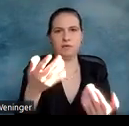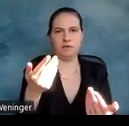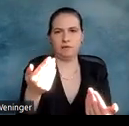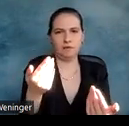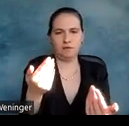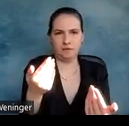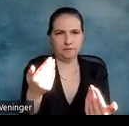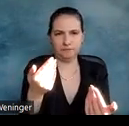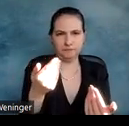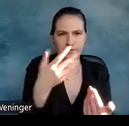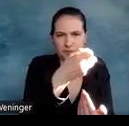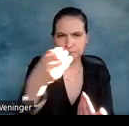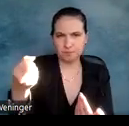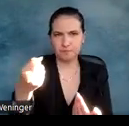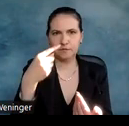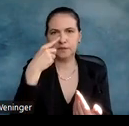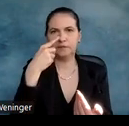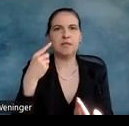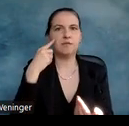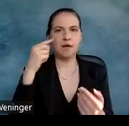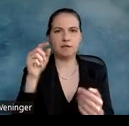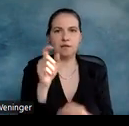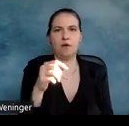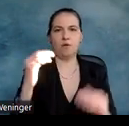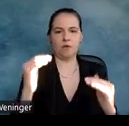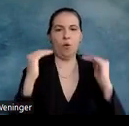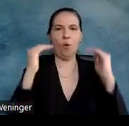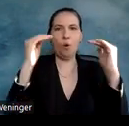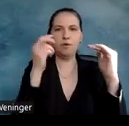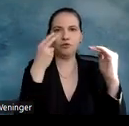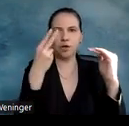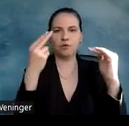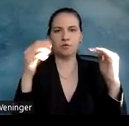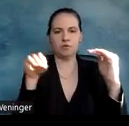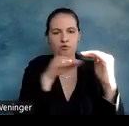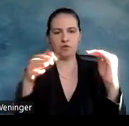dir. Weil wenn ich den Cut jetzt in der oberen Segment mache, sind I und J nicht differenzierbar.